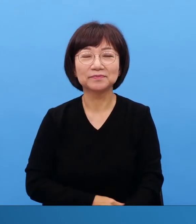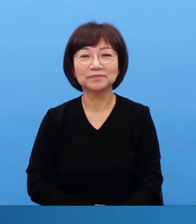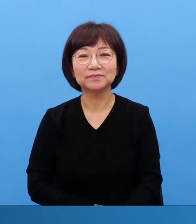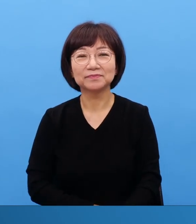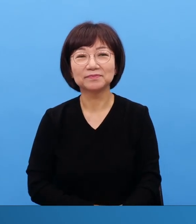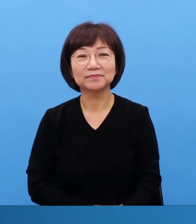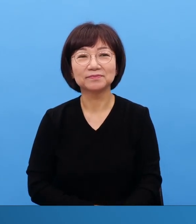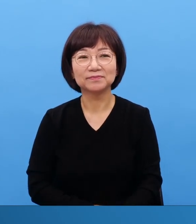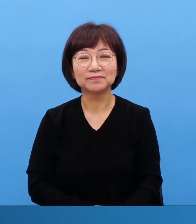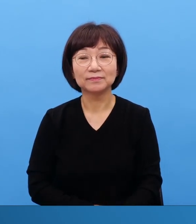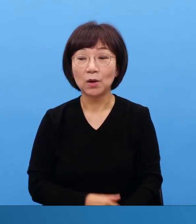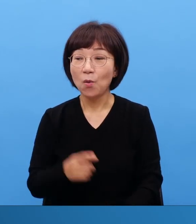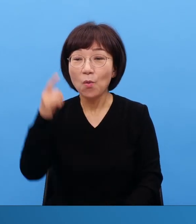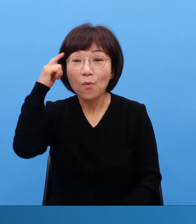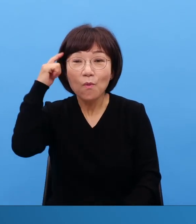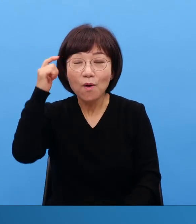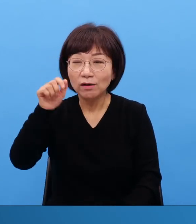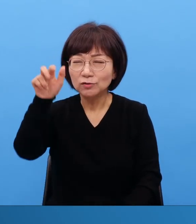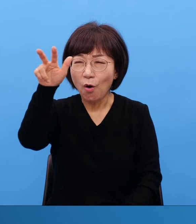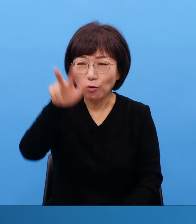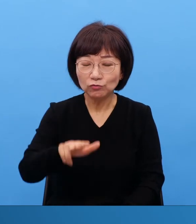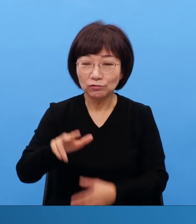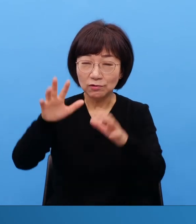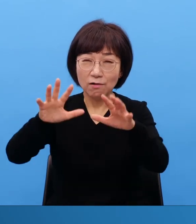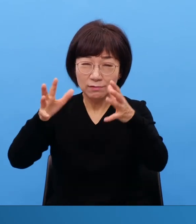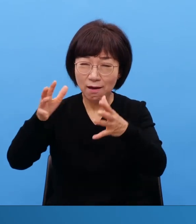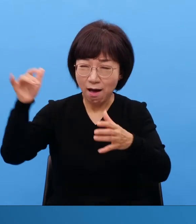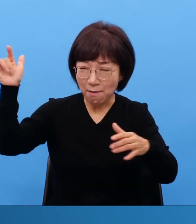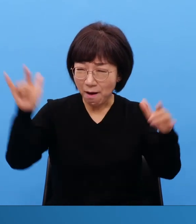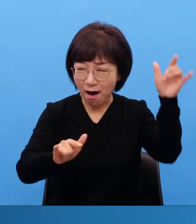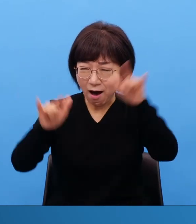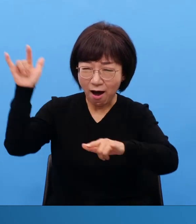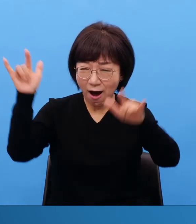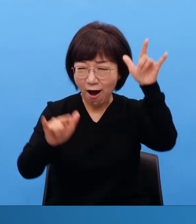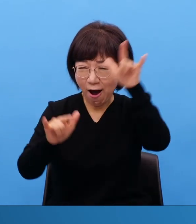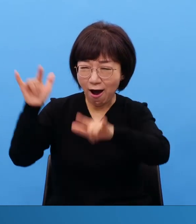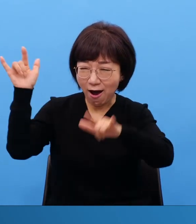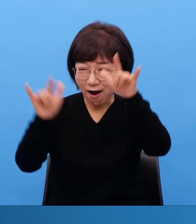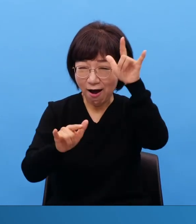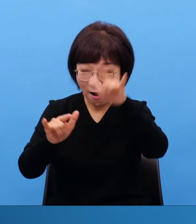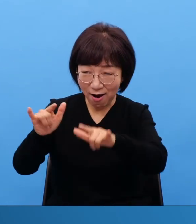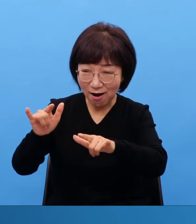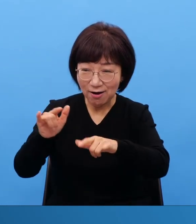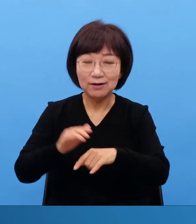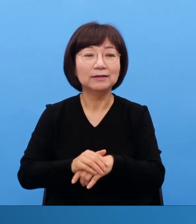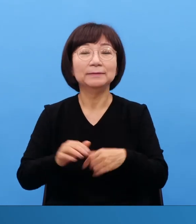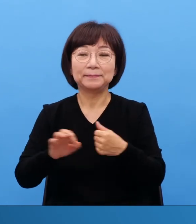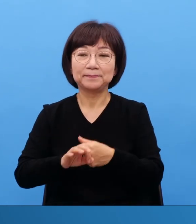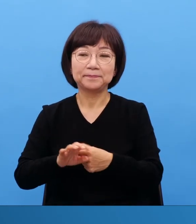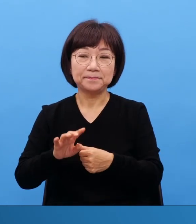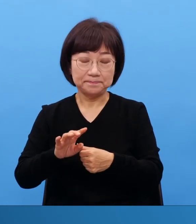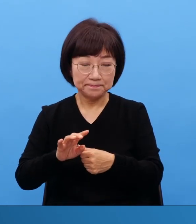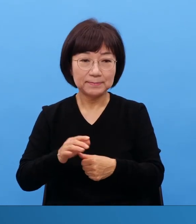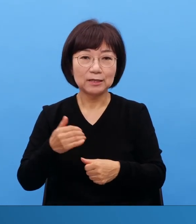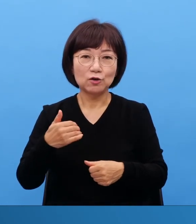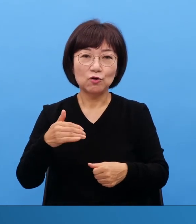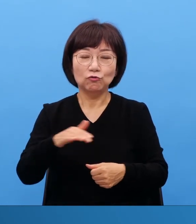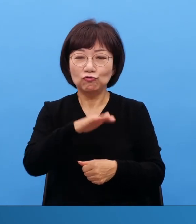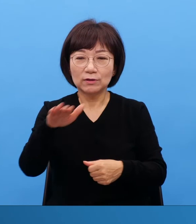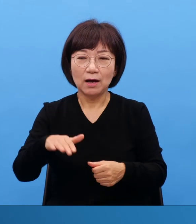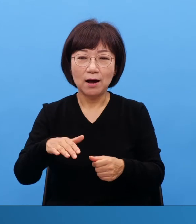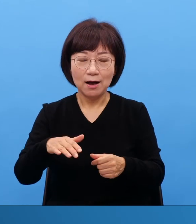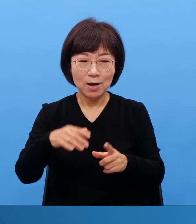전국 세계에서 몰려오는 파워를 모아서 여기에 다 짓고 여기서 다 하고 우리 왜 다 해 먹는다 우리 교회는